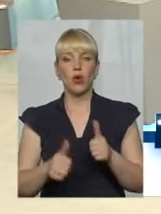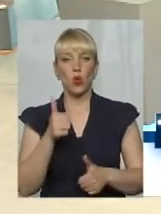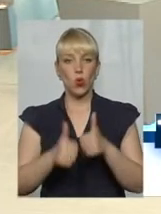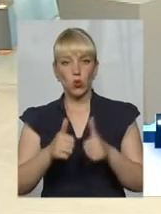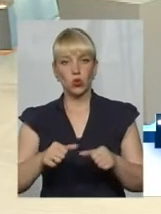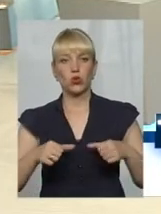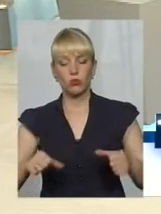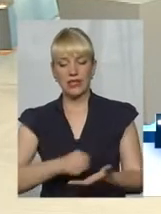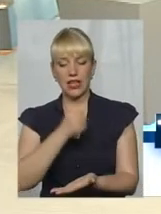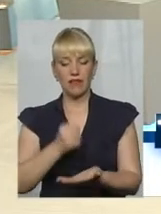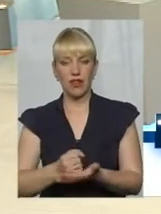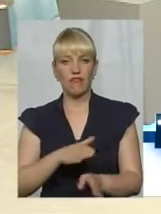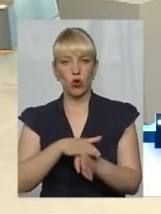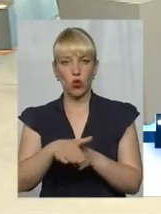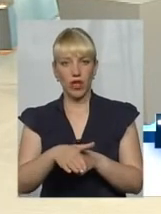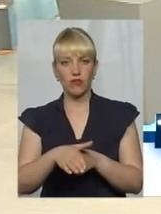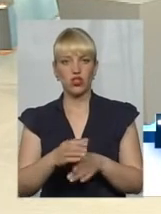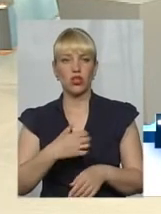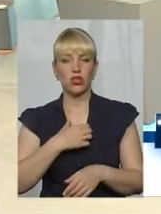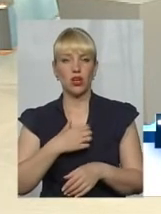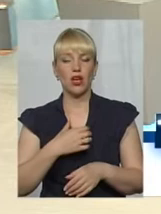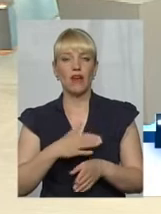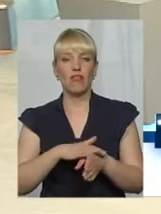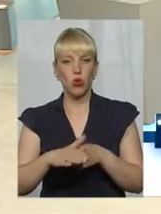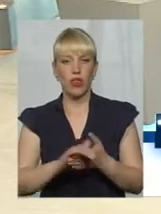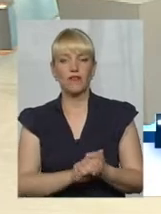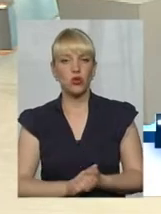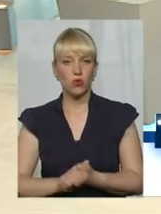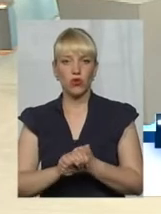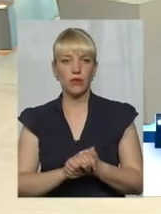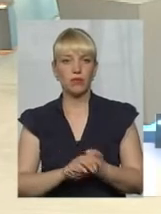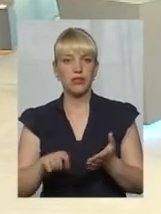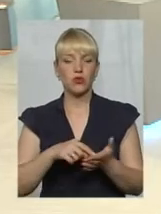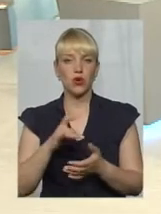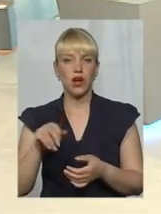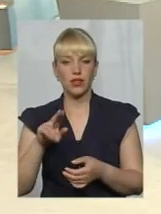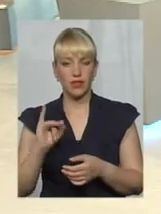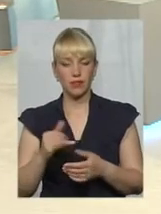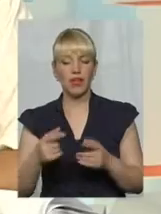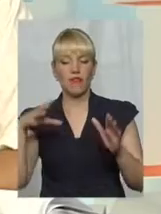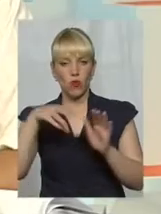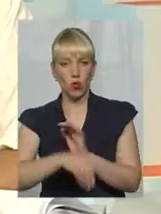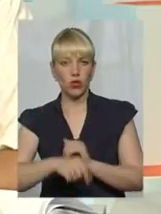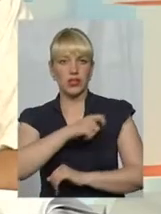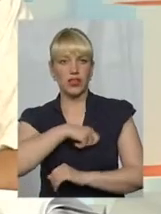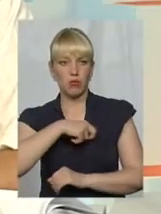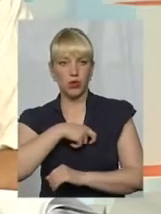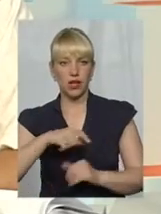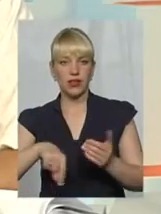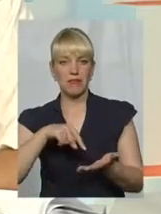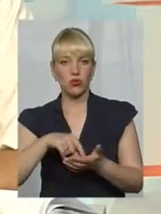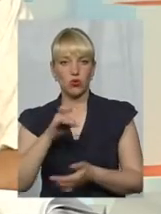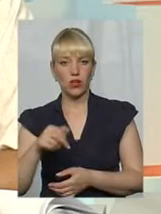затвердив виконавчий комітет Малинської міської ради. До нього входять депутати міської ради, до нього